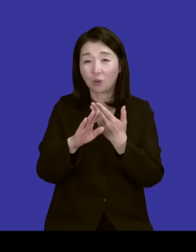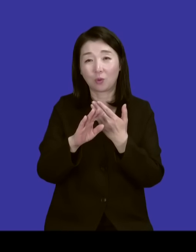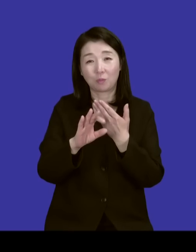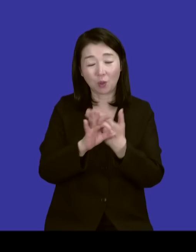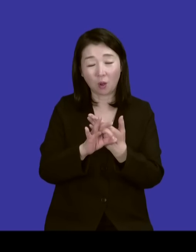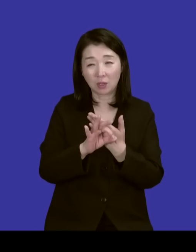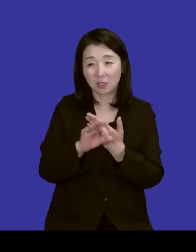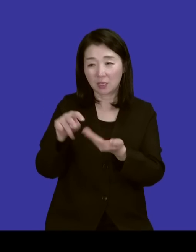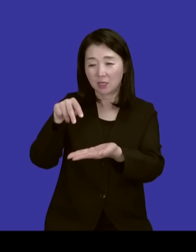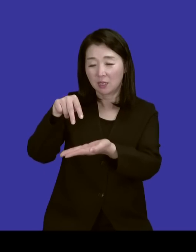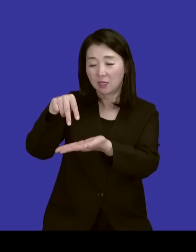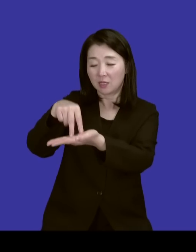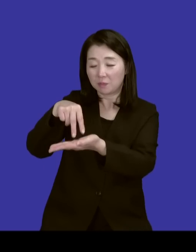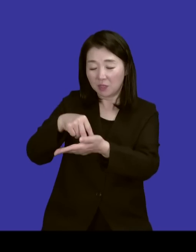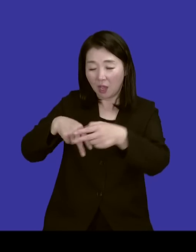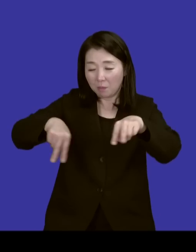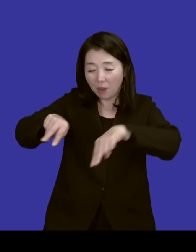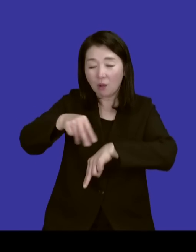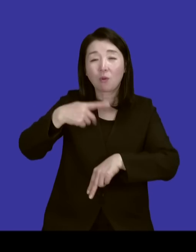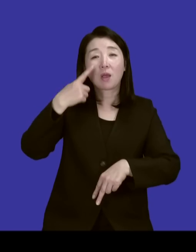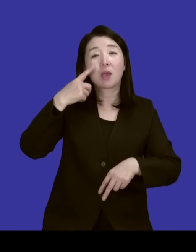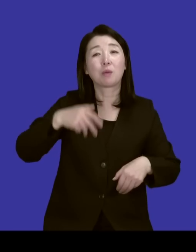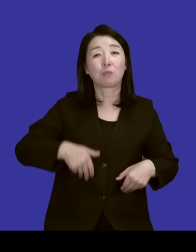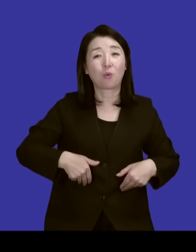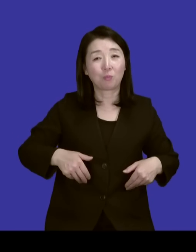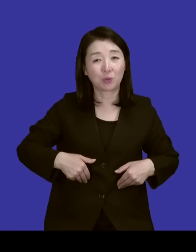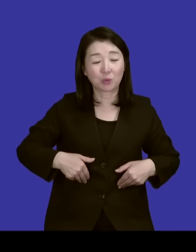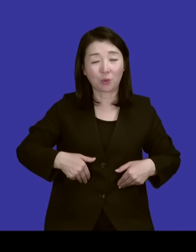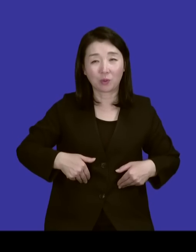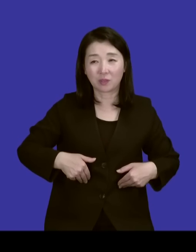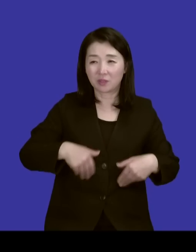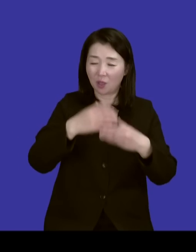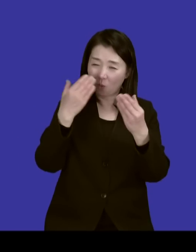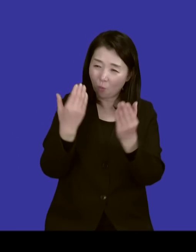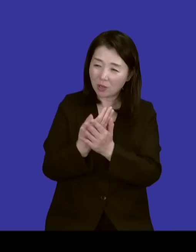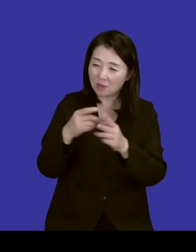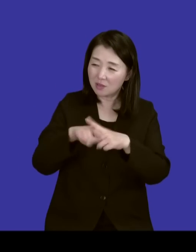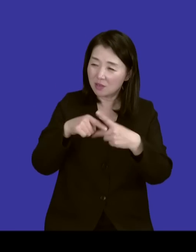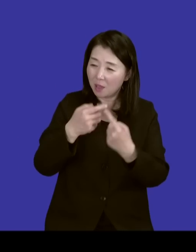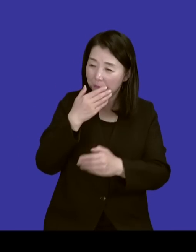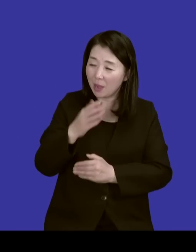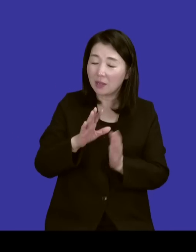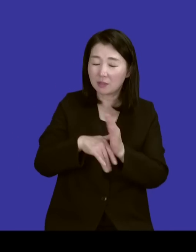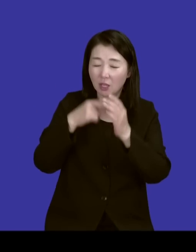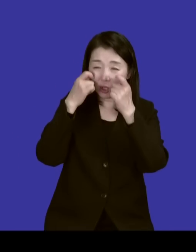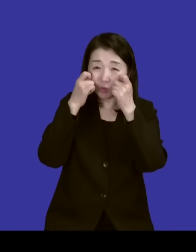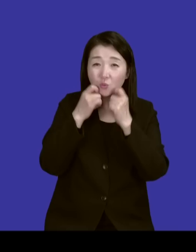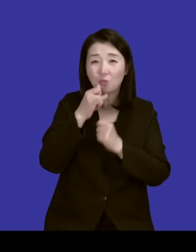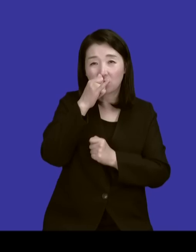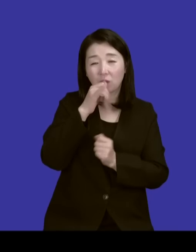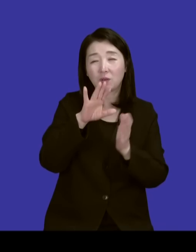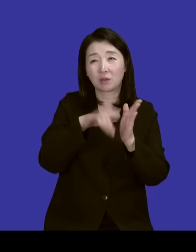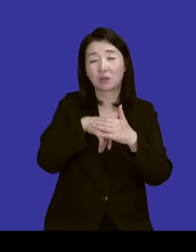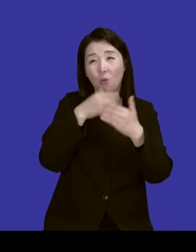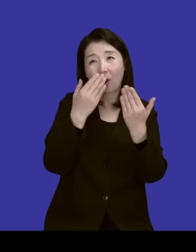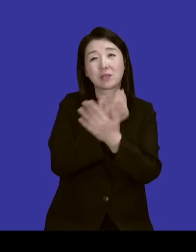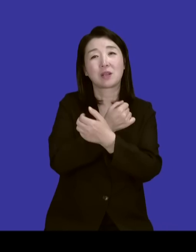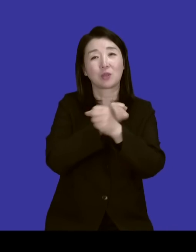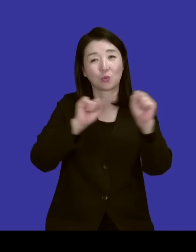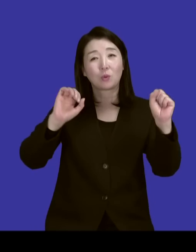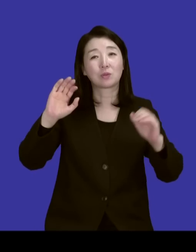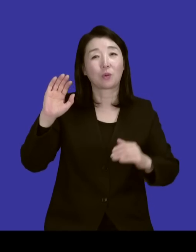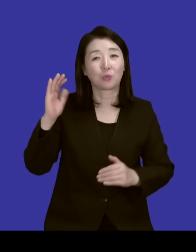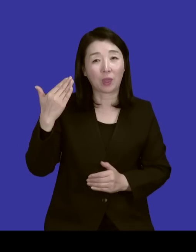입장 바꿔놓고 생각해 볼 때 그래서 완전히 그게 이해가 될 때 그래서 눈물이 나올 때 그건 완전한 용서가 된다. 그